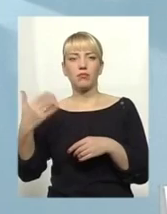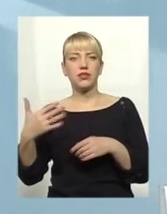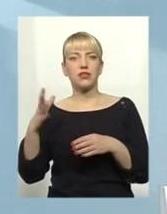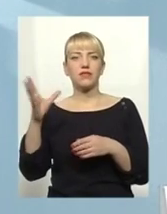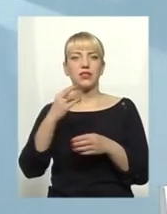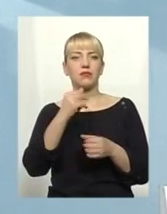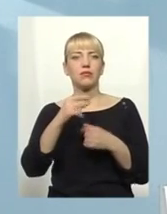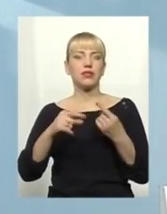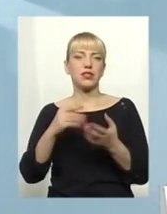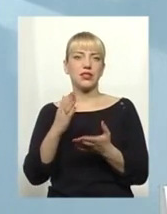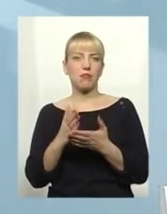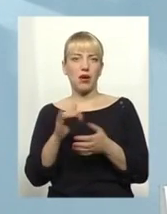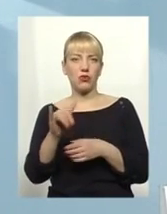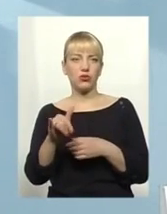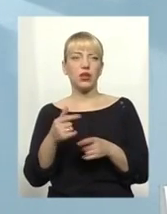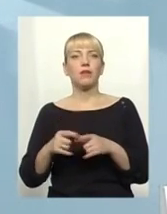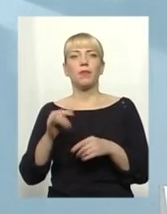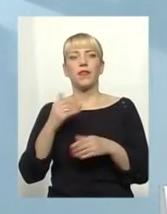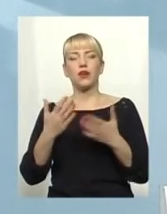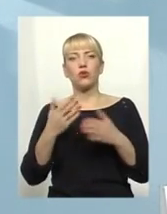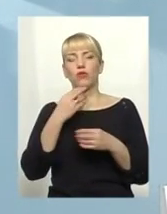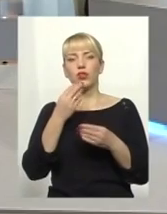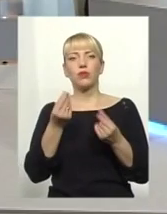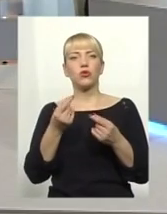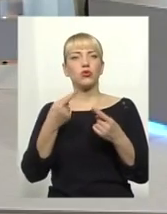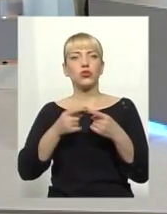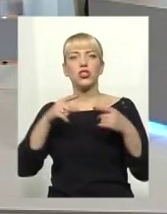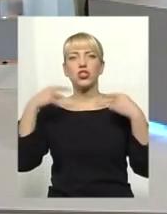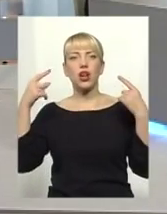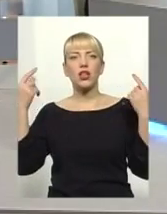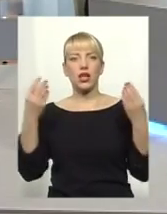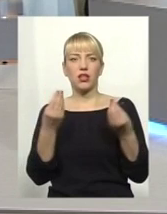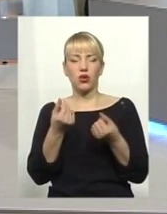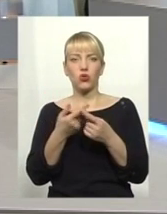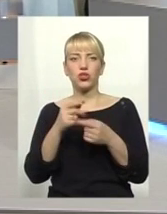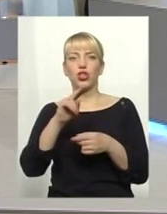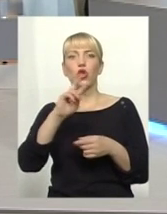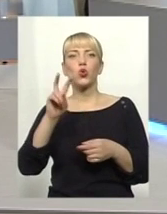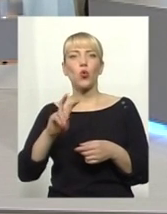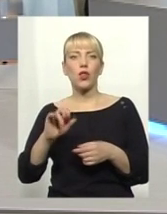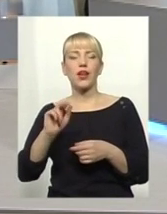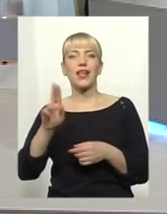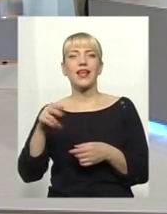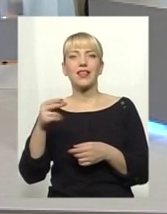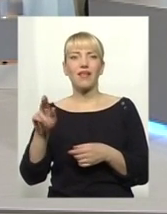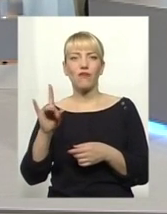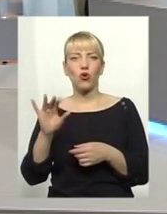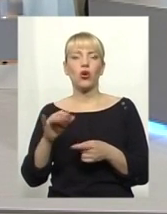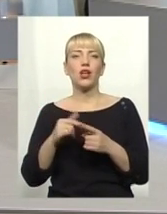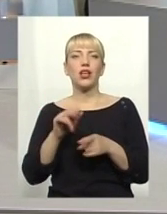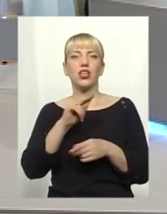І що говорити про готівку? Тут шалені просто гроші. Тут і долари, і євро, і, мені здається, ческа валюта.